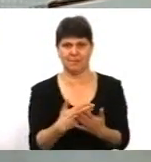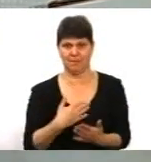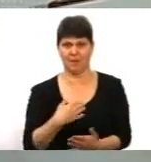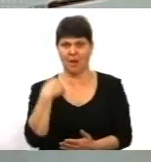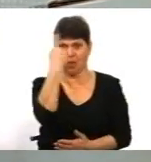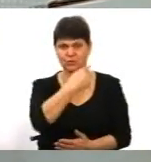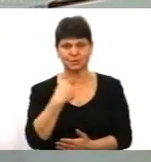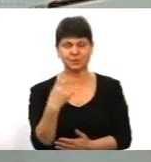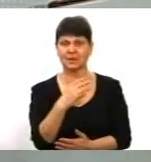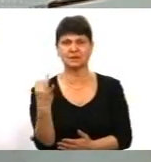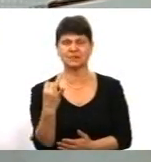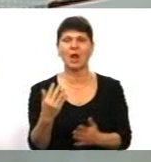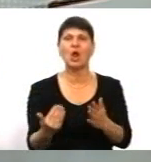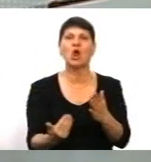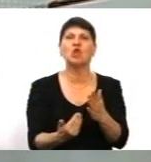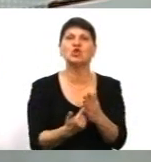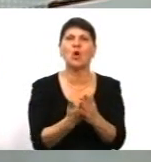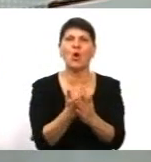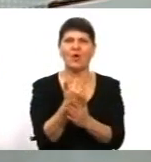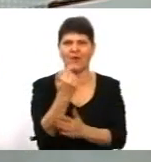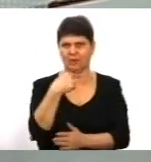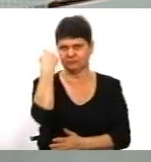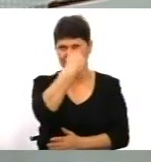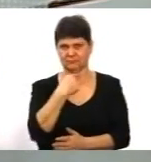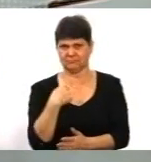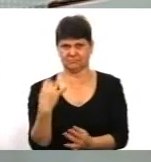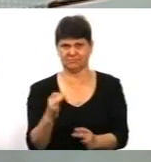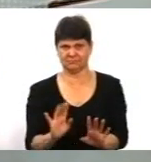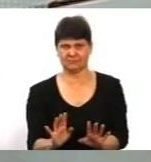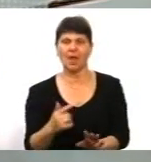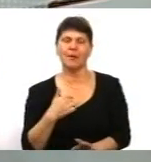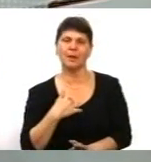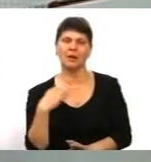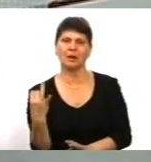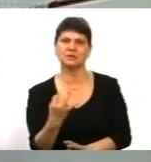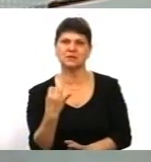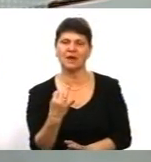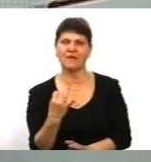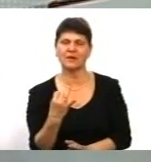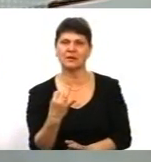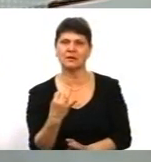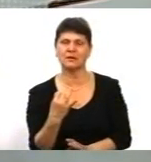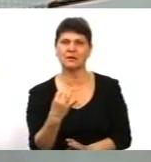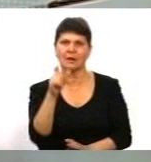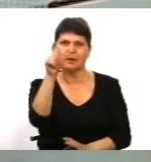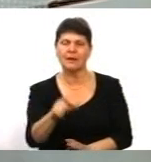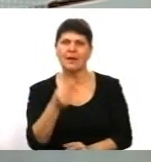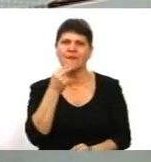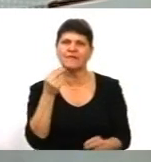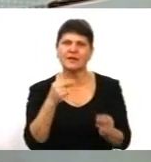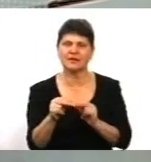цікавить новизна. обличчя. Мене цікавить його ефективність і